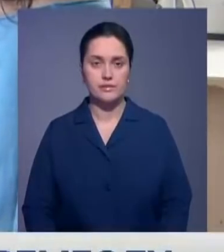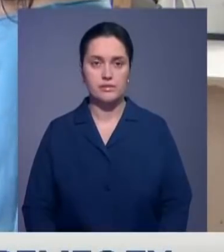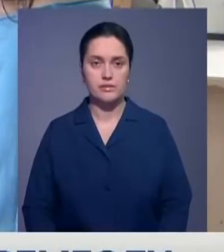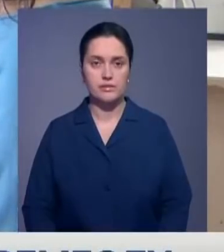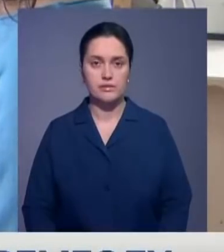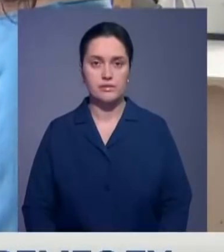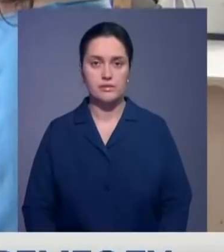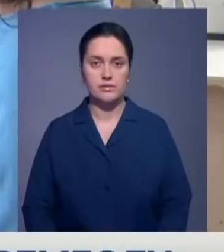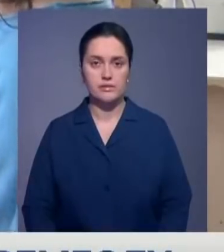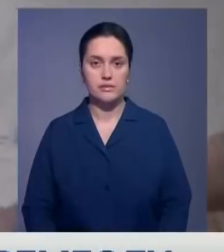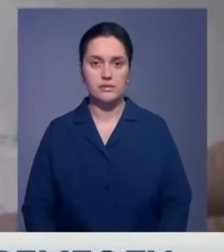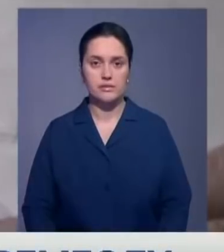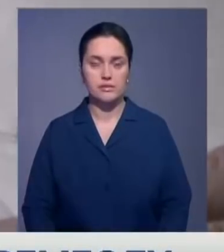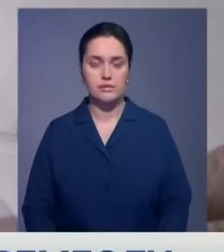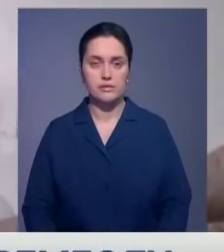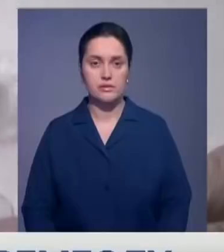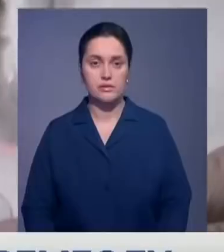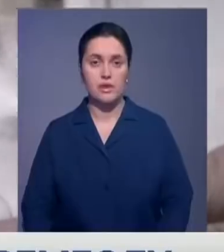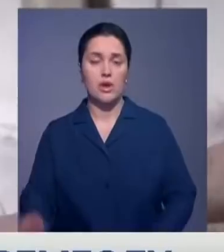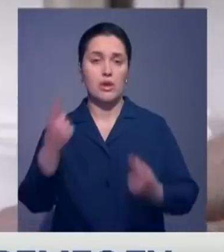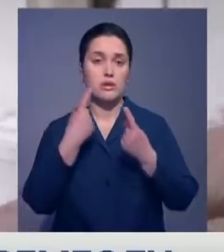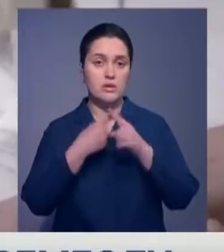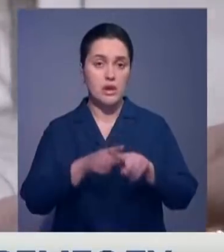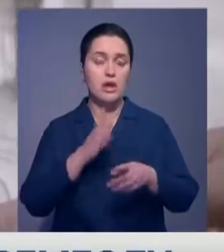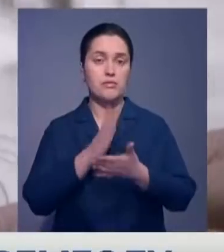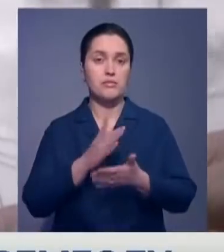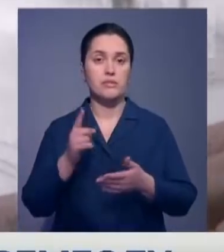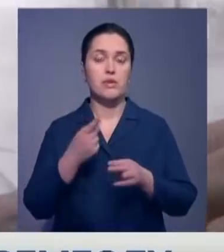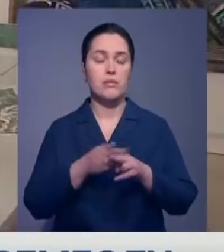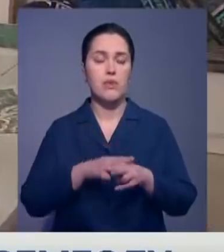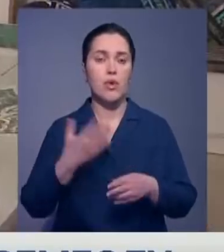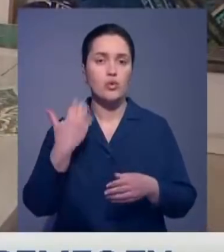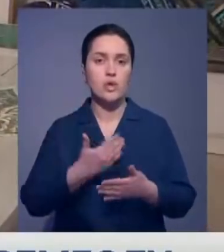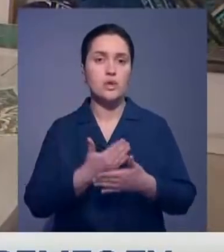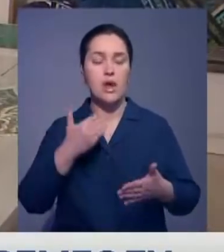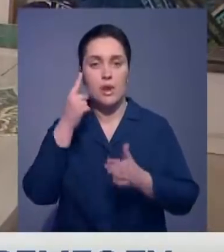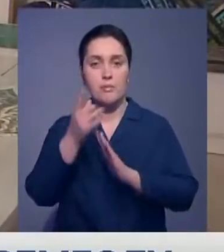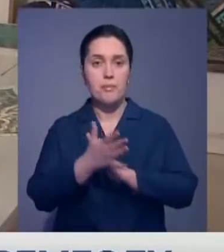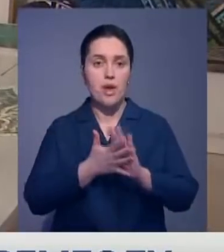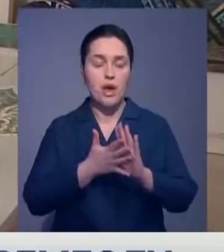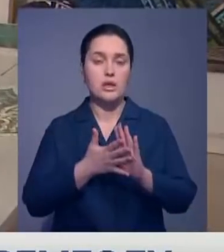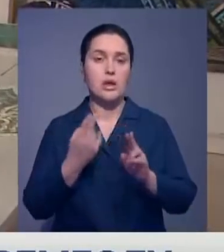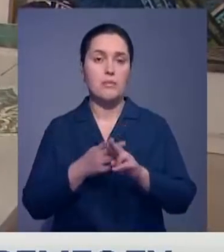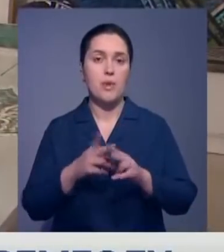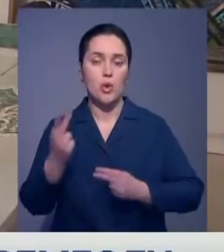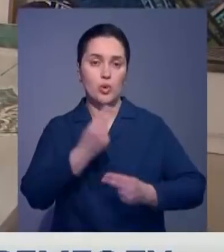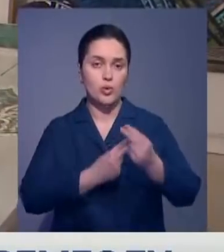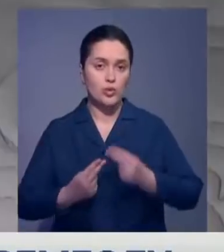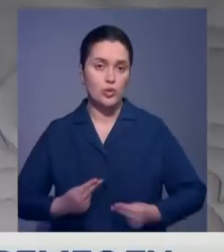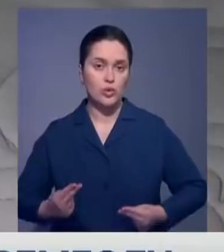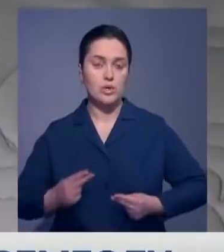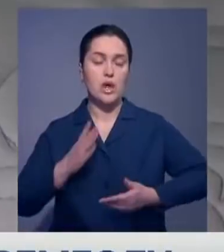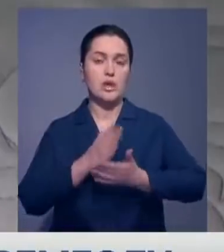Национальные мотивы и современная техника прекрасно ладят. Давно поняла мастерица Гульмира Уалихан. Хотя она скорее художница, только свои картины